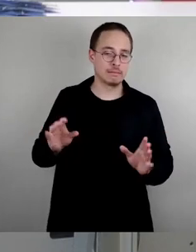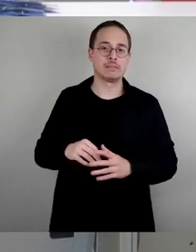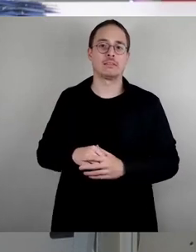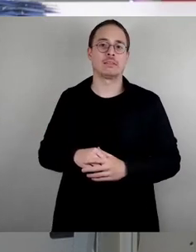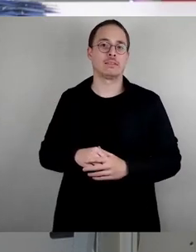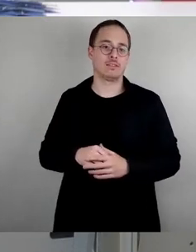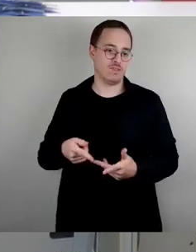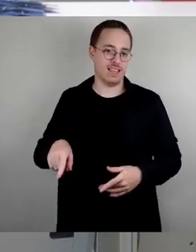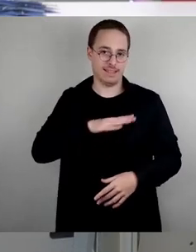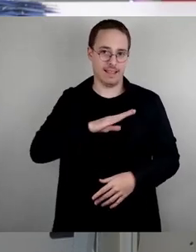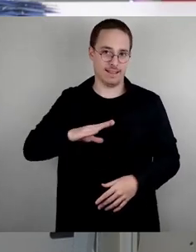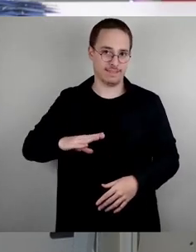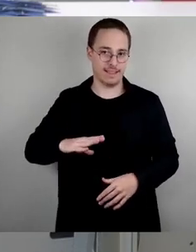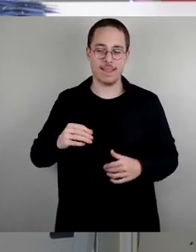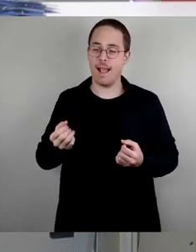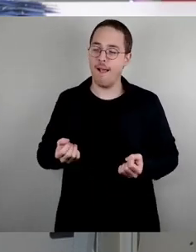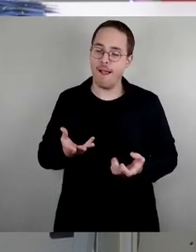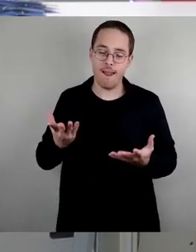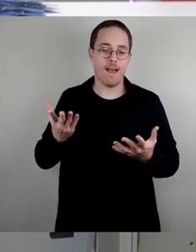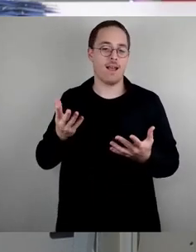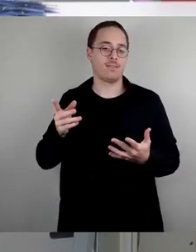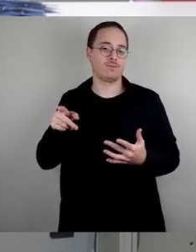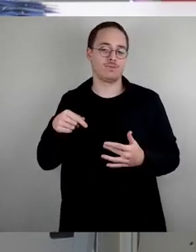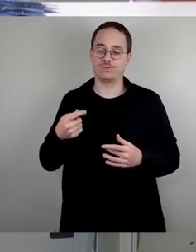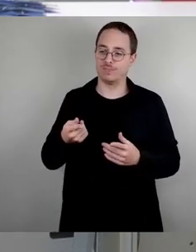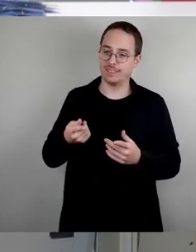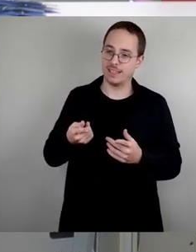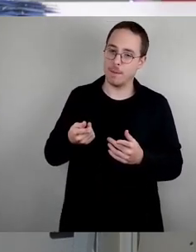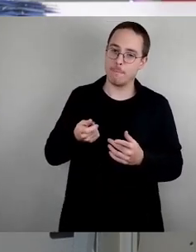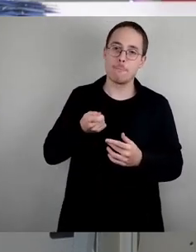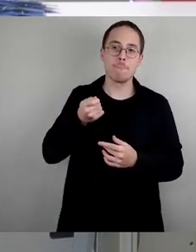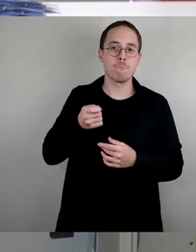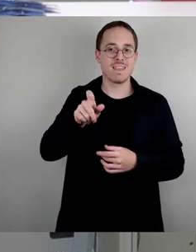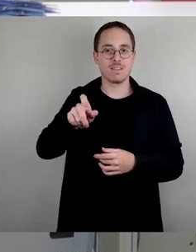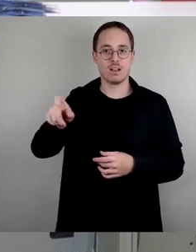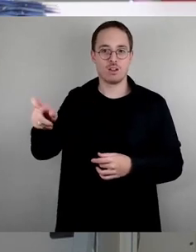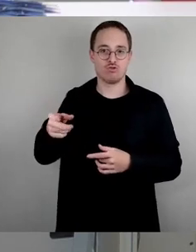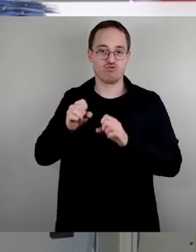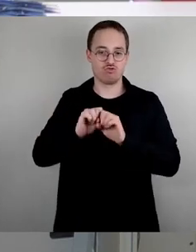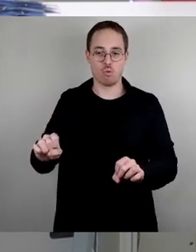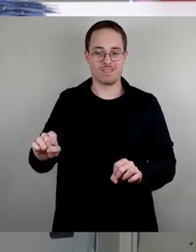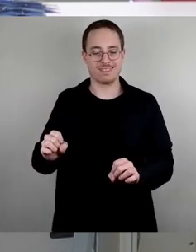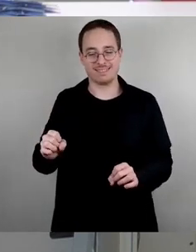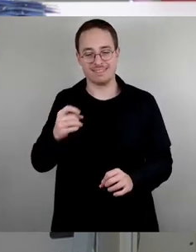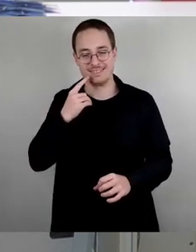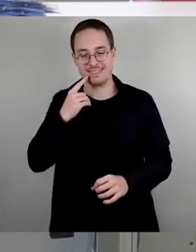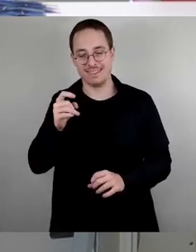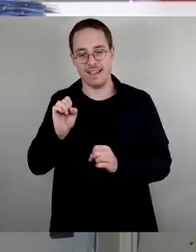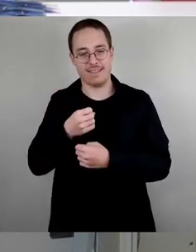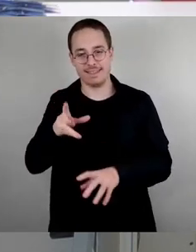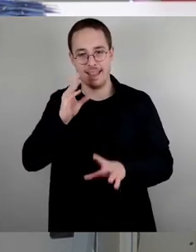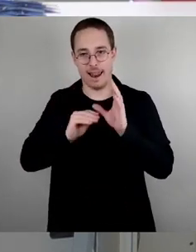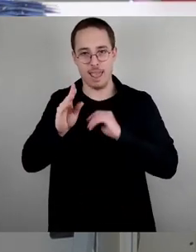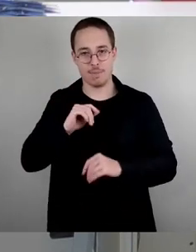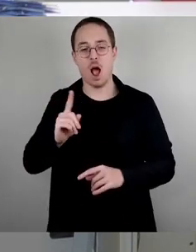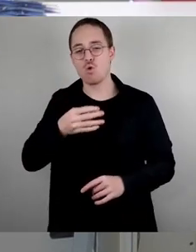Sperrschwitze des Mieterschutzes werden wird, das werden wir hier alle nicht mehr erleben, auch die Jüngeren unter uns nicht, sollten sich darüber